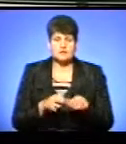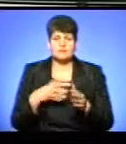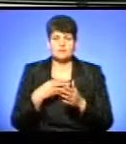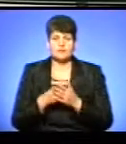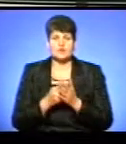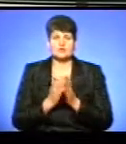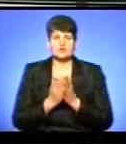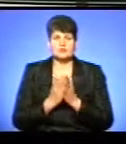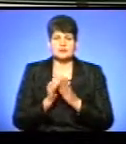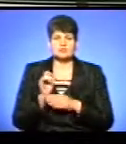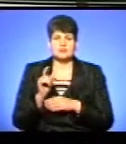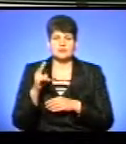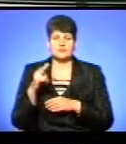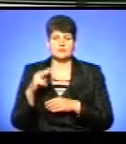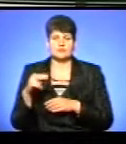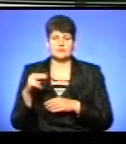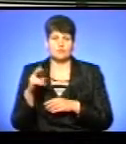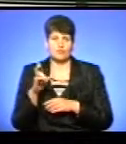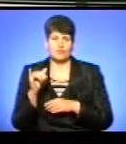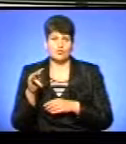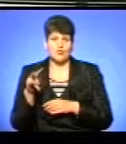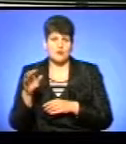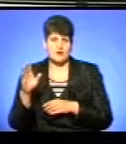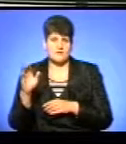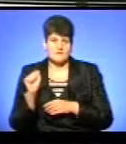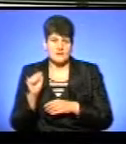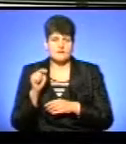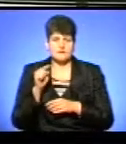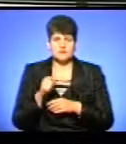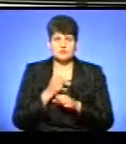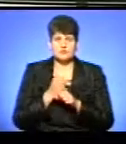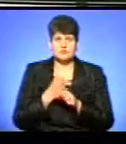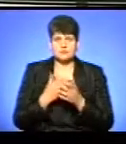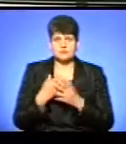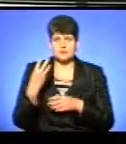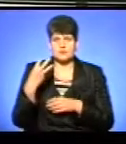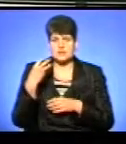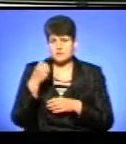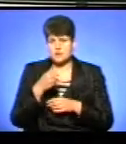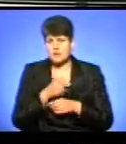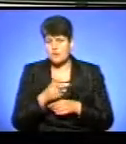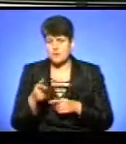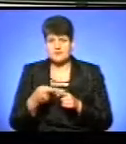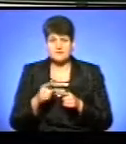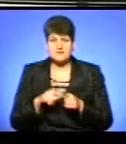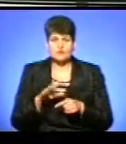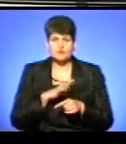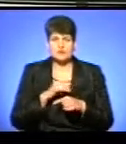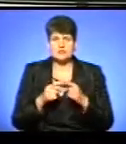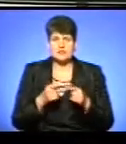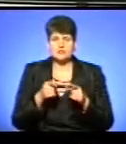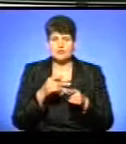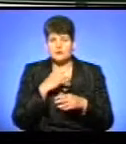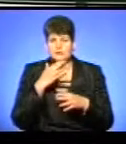«Золота булава. Доховний код трипілля України та Європи» Василь Хитрук працював близько 30 років. Ця праця стала наслідком його